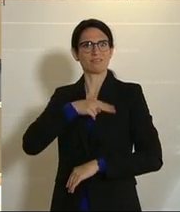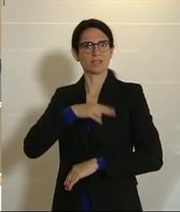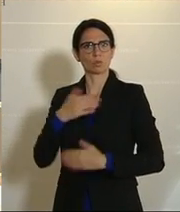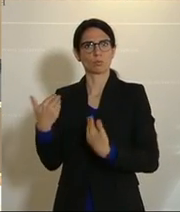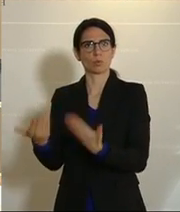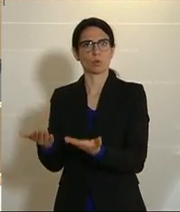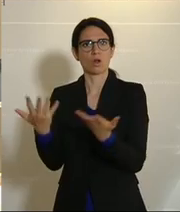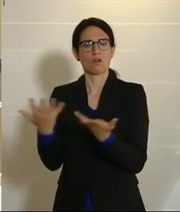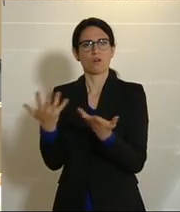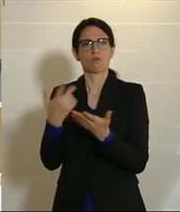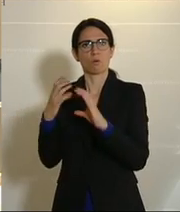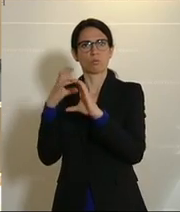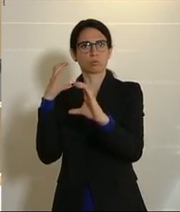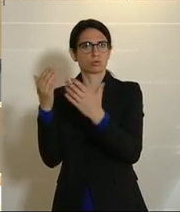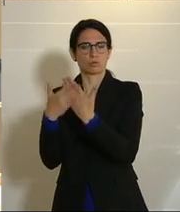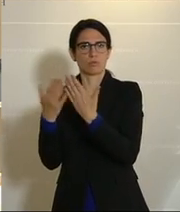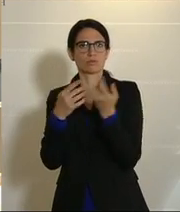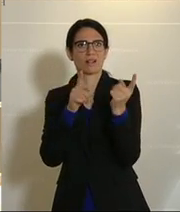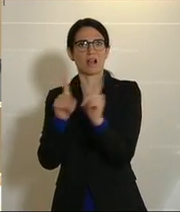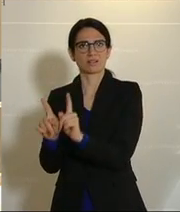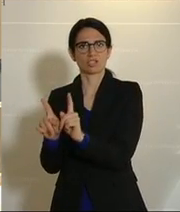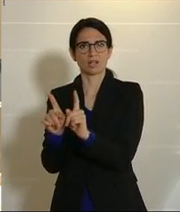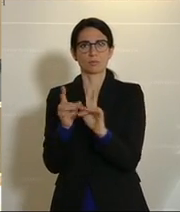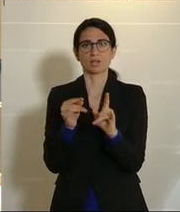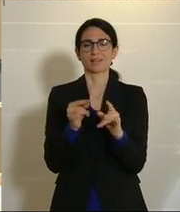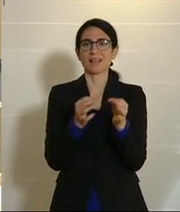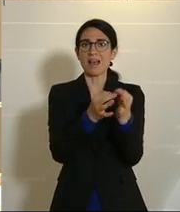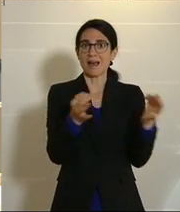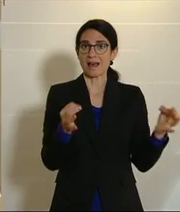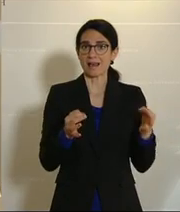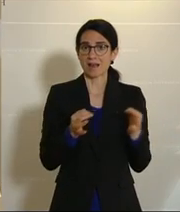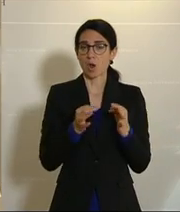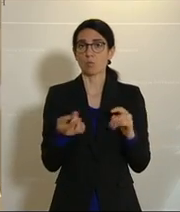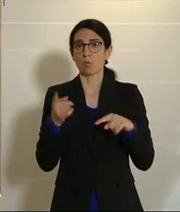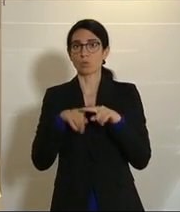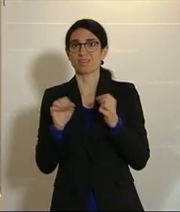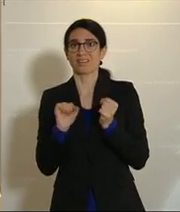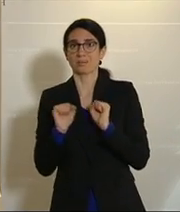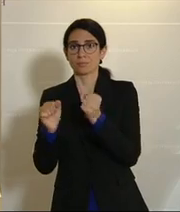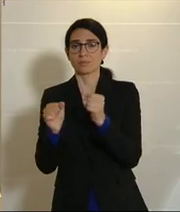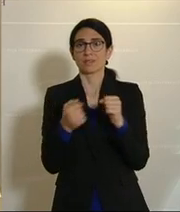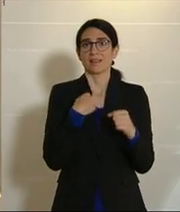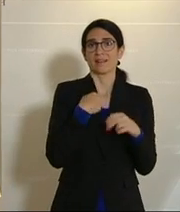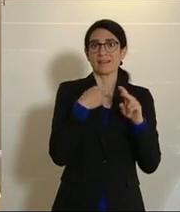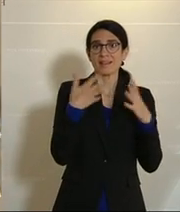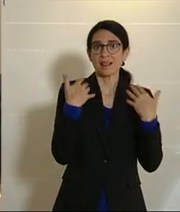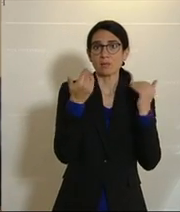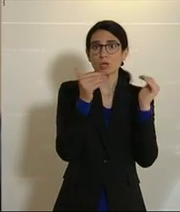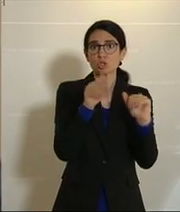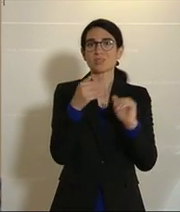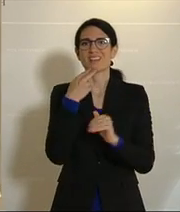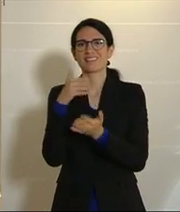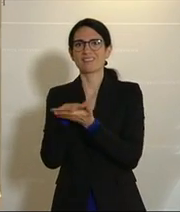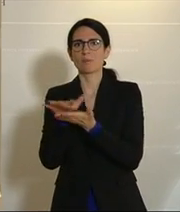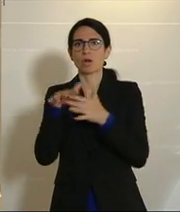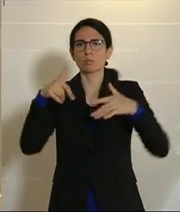Haltestelle zum öffentlichen Verkehr, also der Zusammenhang zwischen Raumordnung, Mobilität, Klimaschutz und Energieverbrauch ist extrem